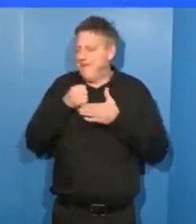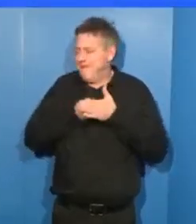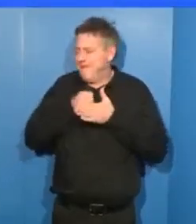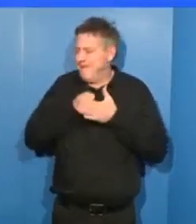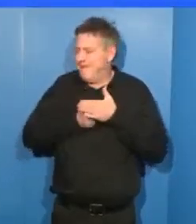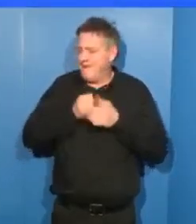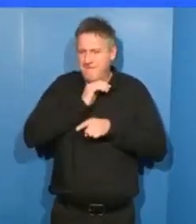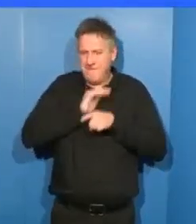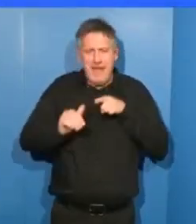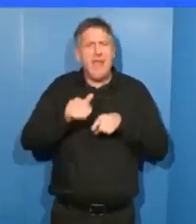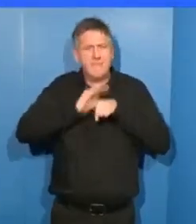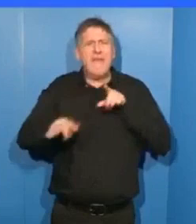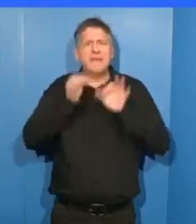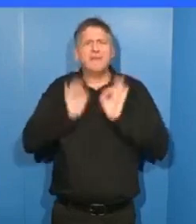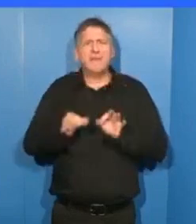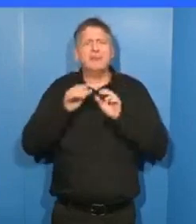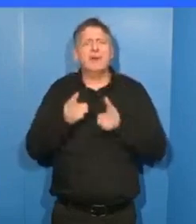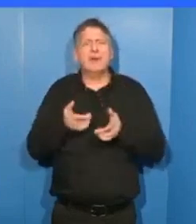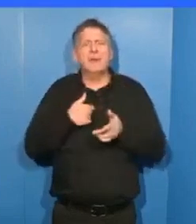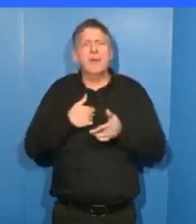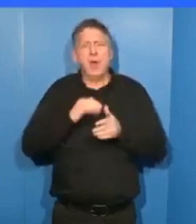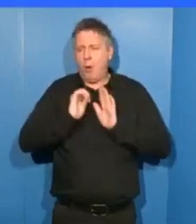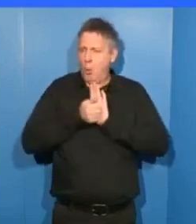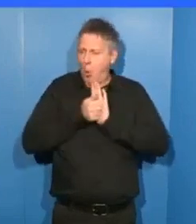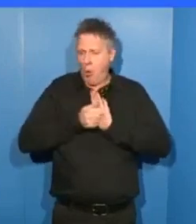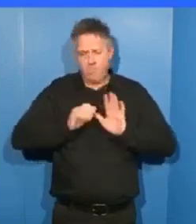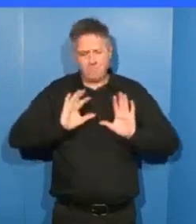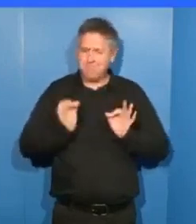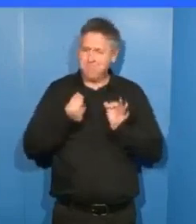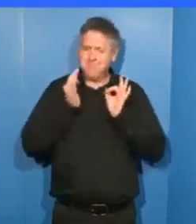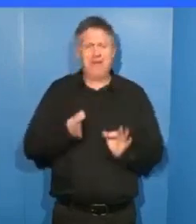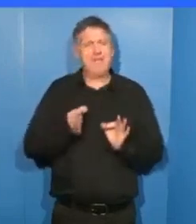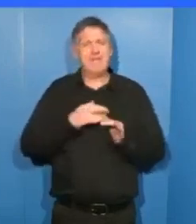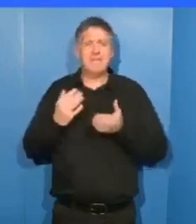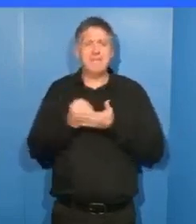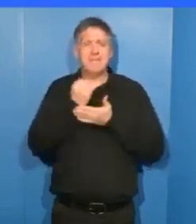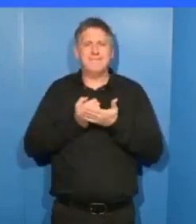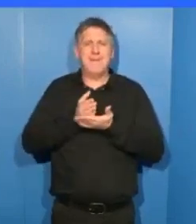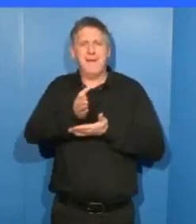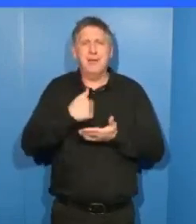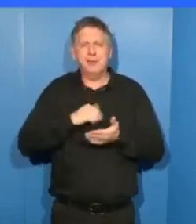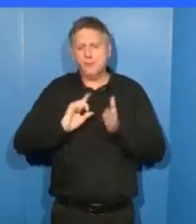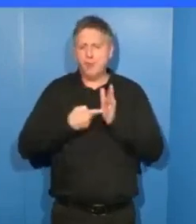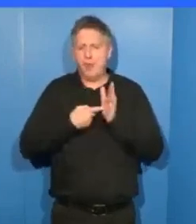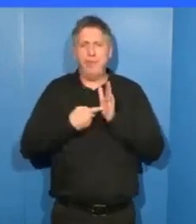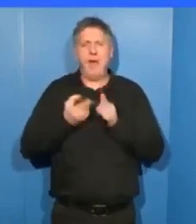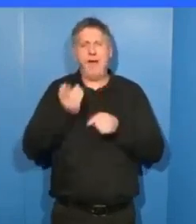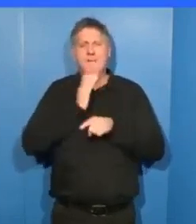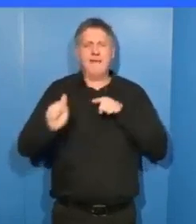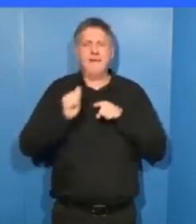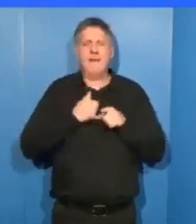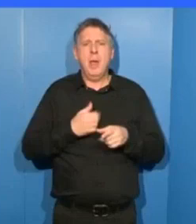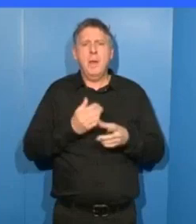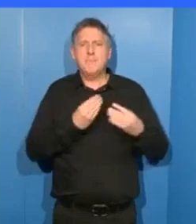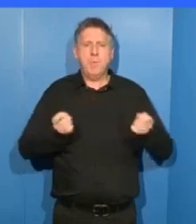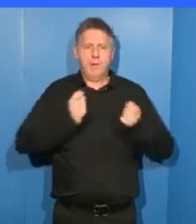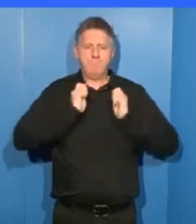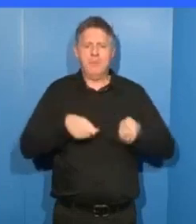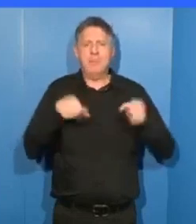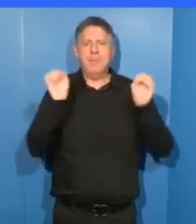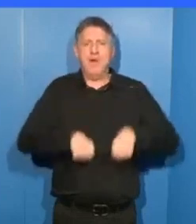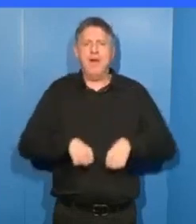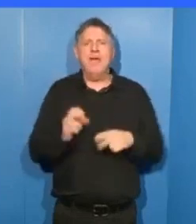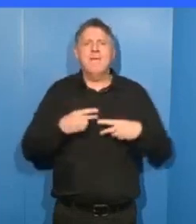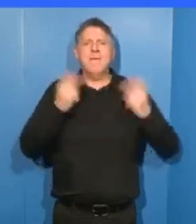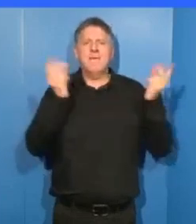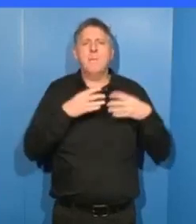devions faire. Nous avons rempli notre rôle. Nous avons accompli notre devoir. Donnez le pouvoir au peuple. Vive